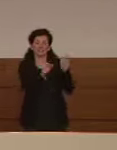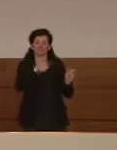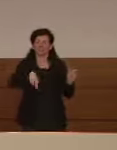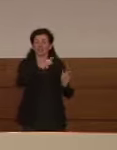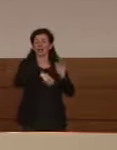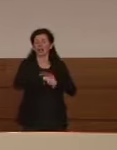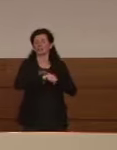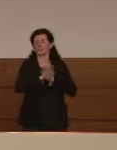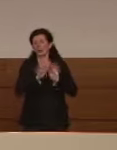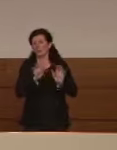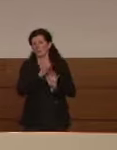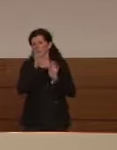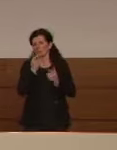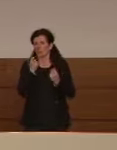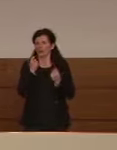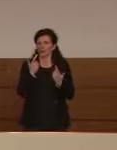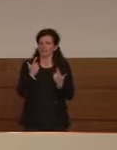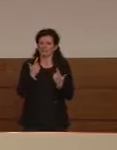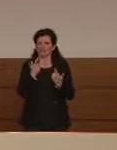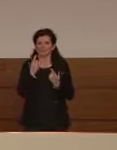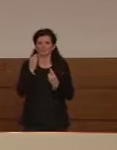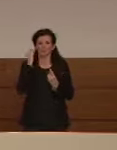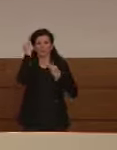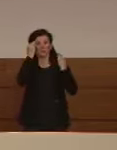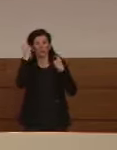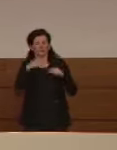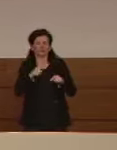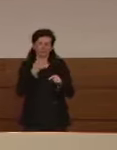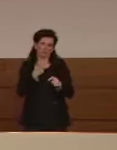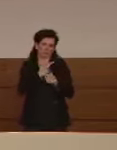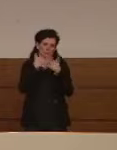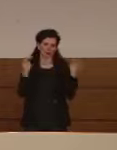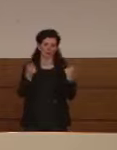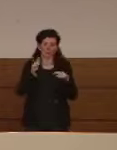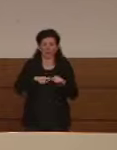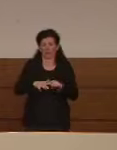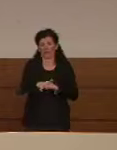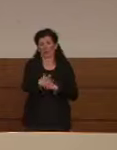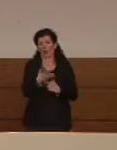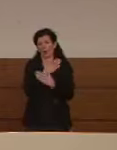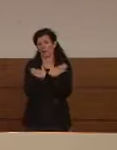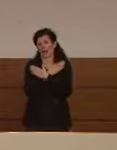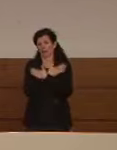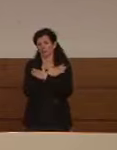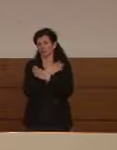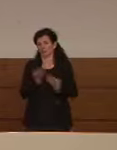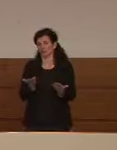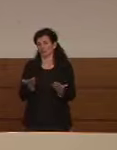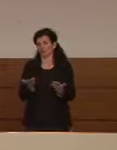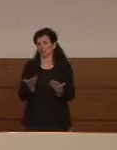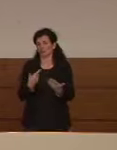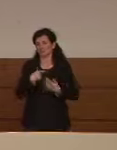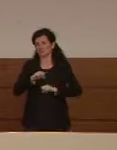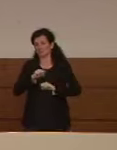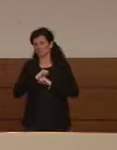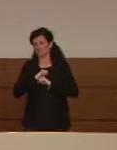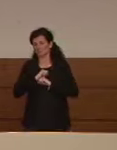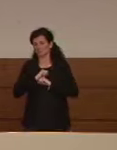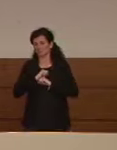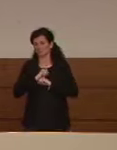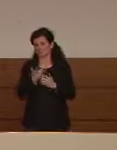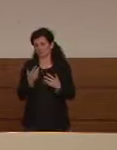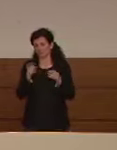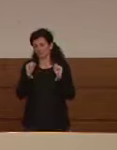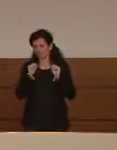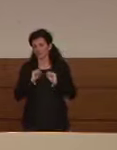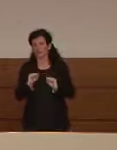tirata questa ipotesi credo che del resto stiamo quasi a maggio credo che dal punto